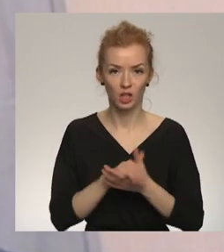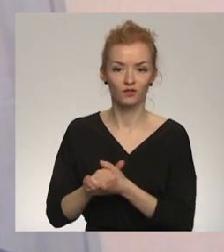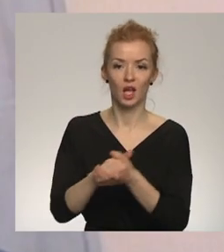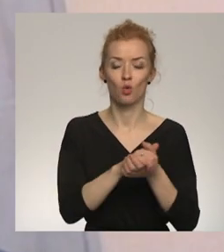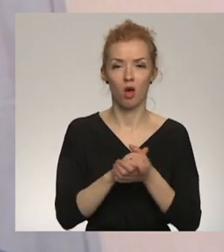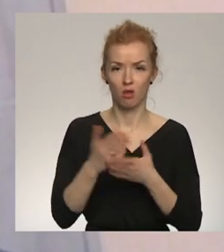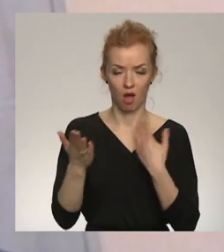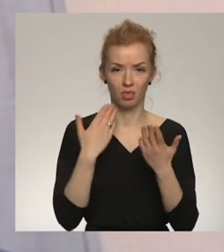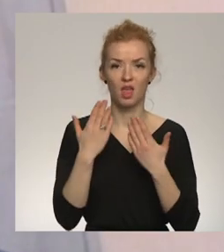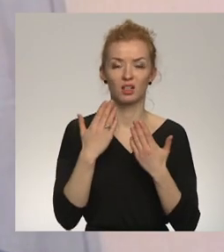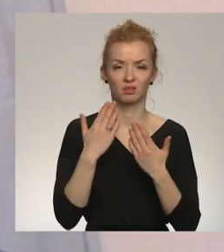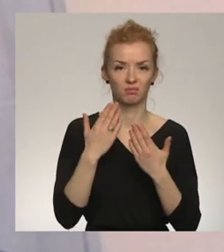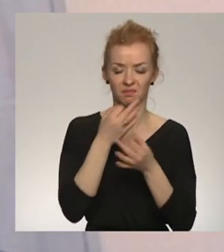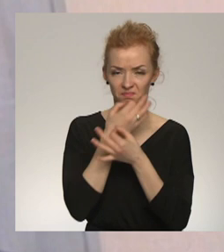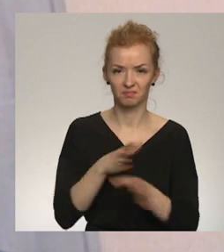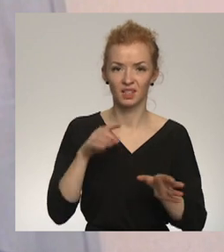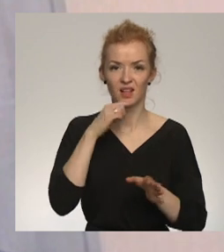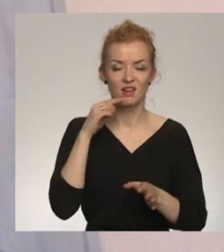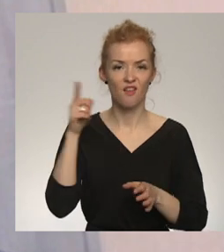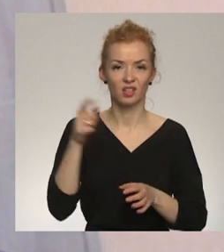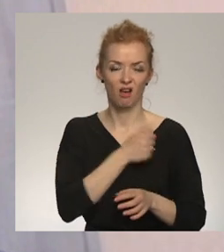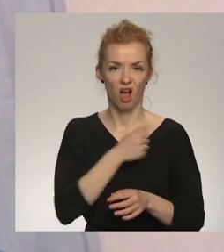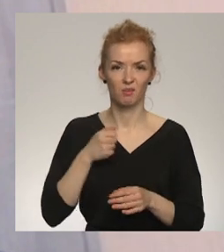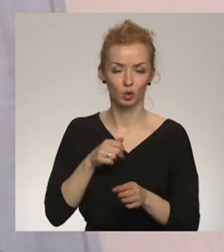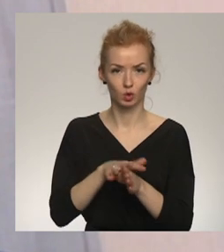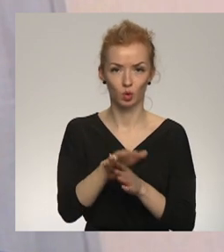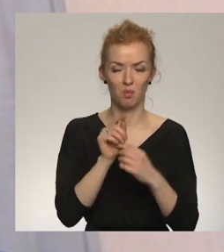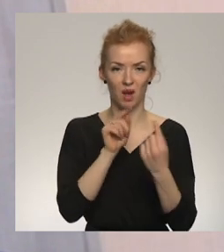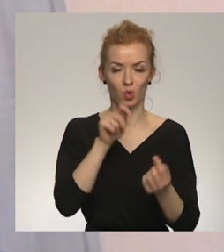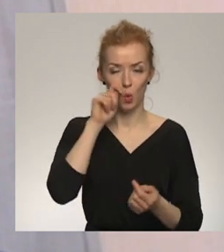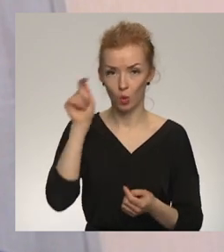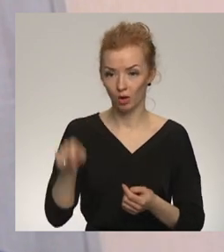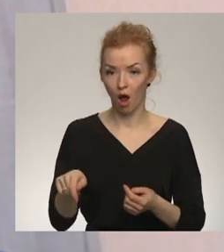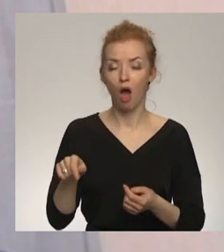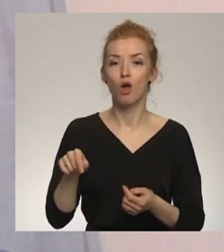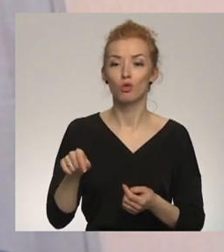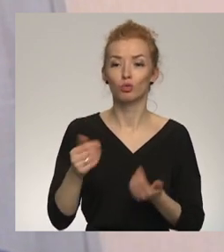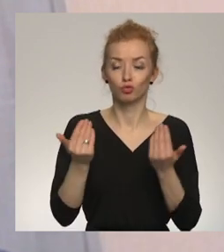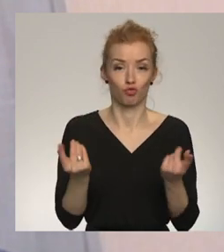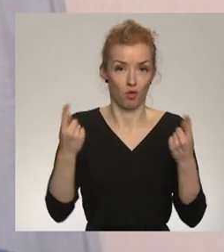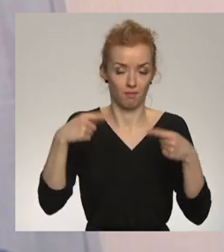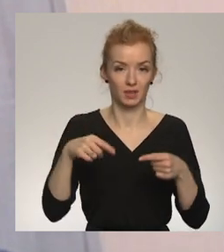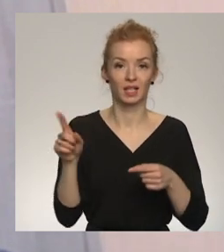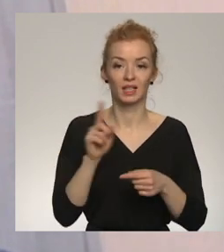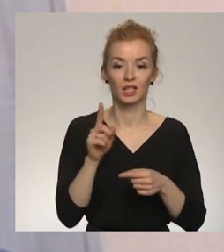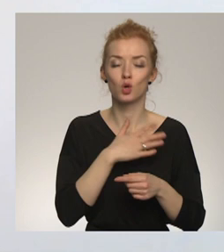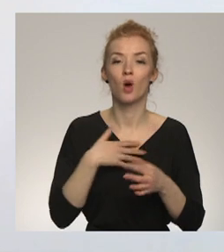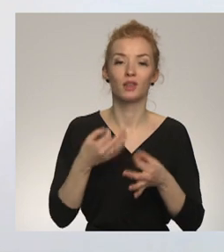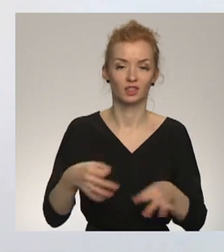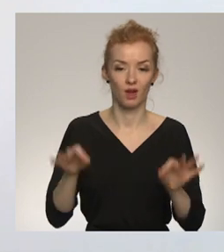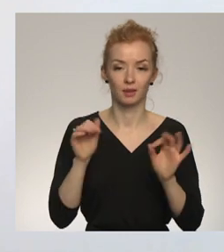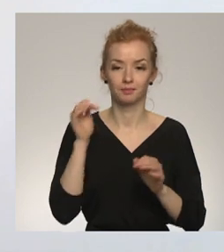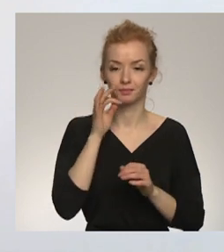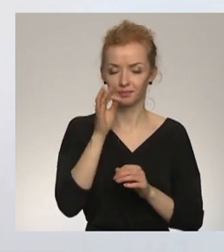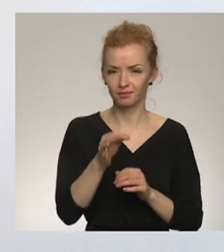nosodot Krievijas politisko un militāro agresiju pret Ukrainas valstiskumu šobrīd ir izšķiroša. Es